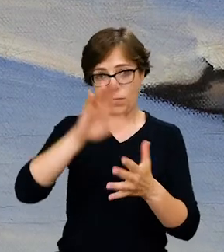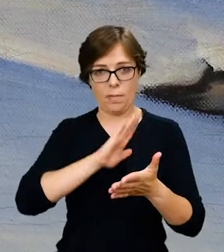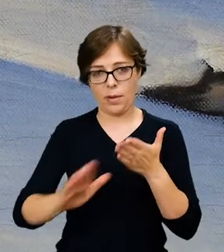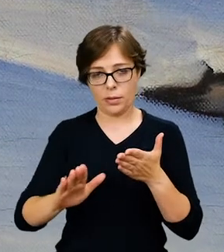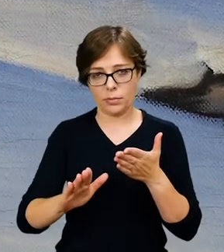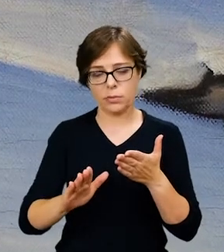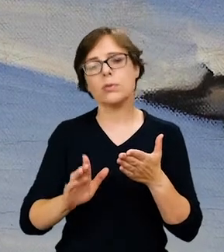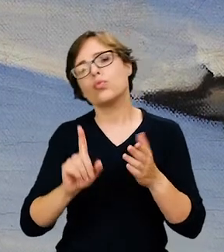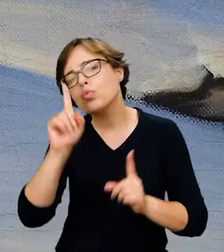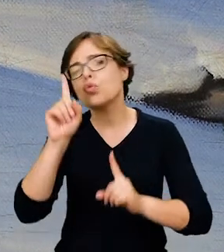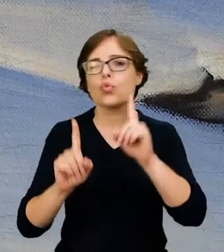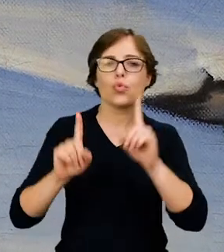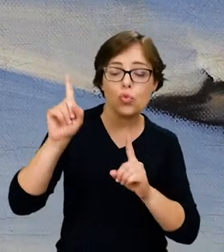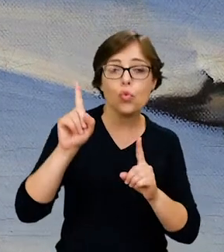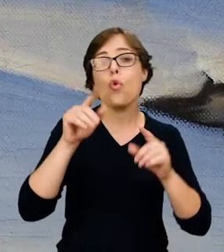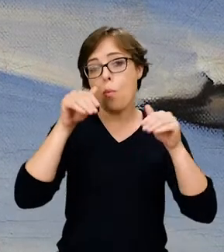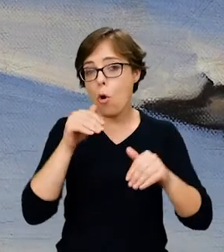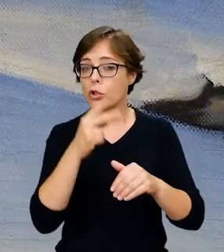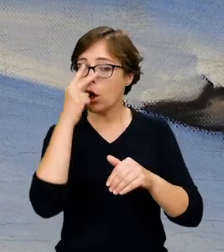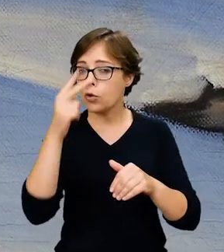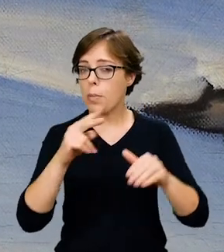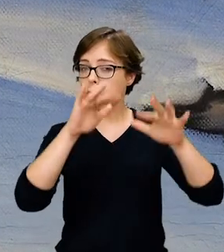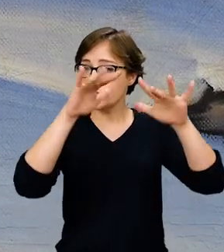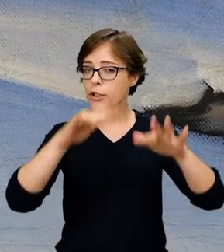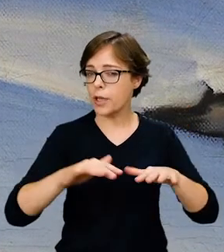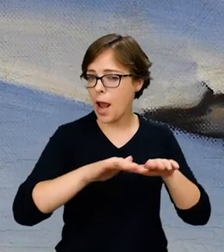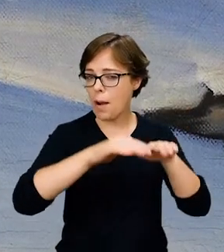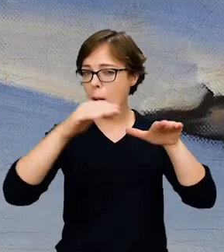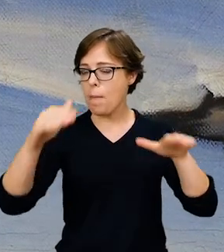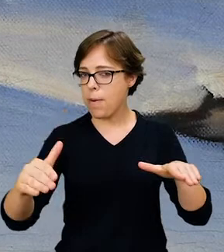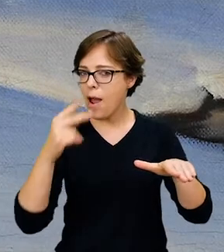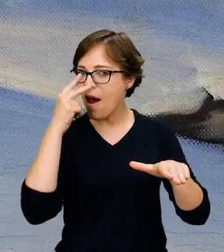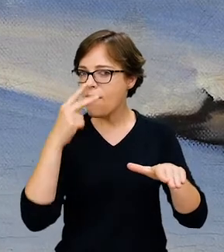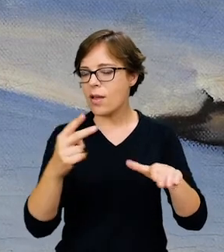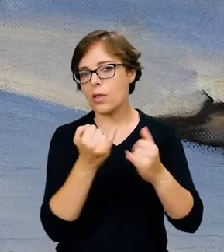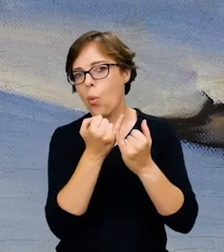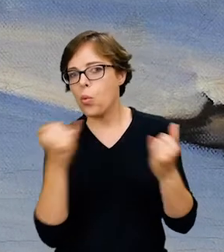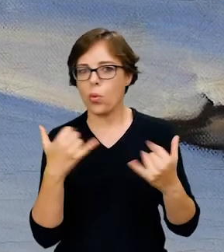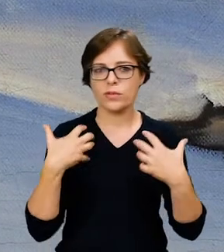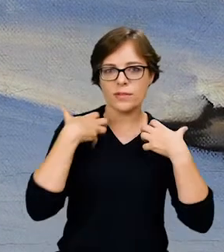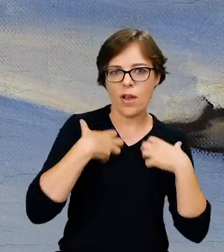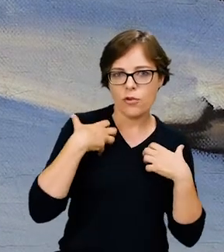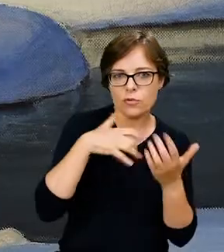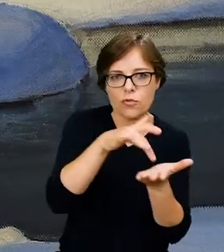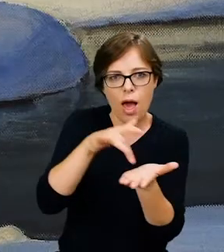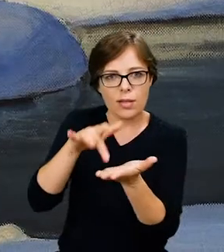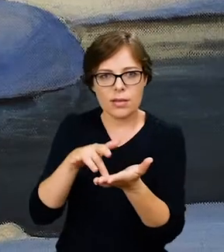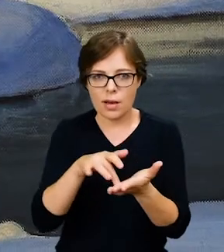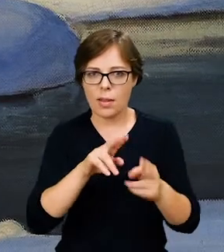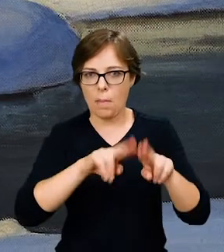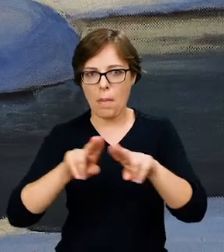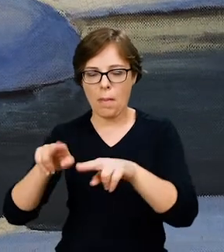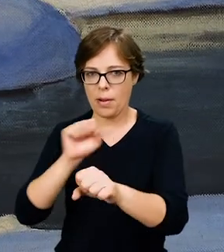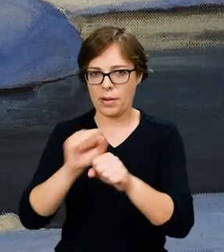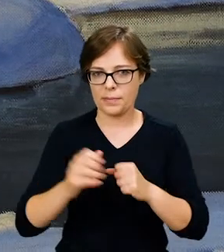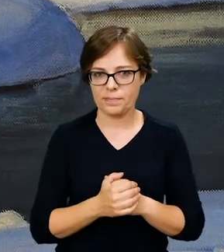człowieka, choć zdarza się, że dostrzegamy na śnieżnej czapie ślady zwierząt.